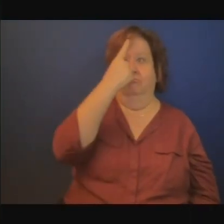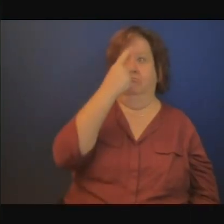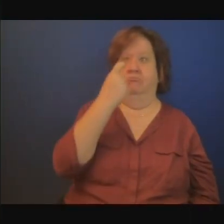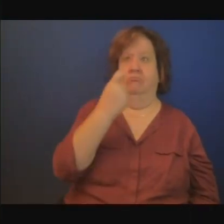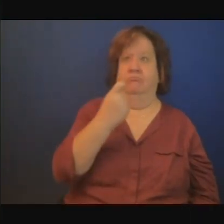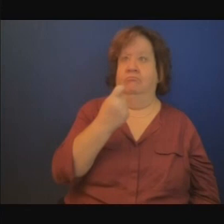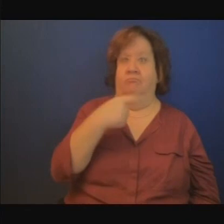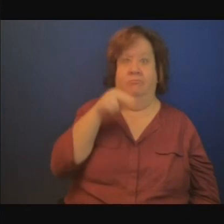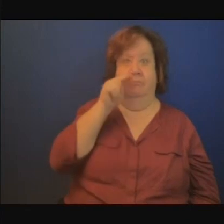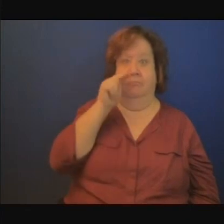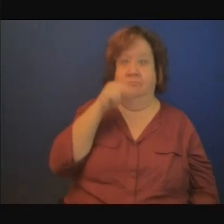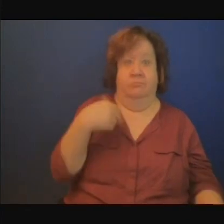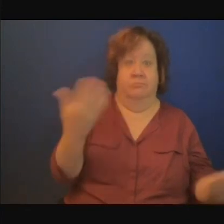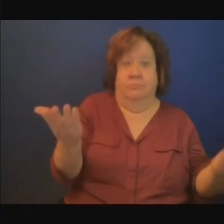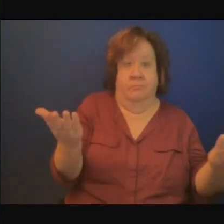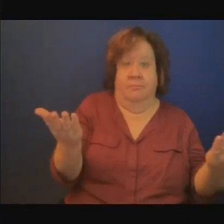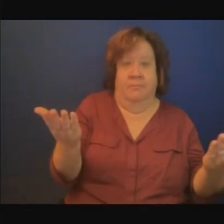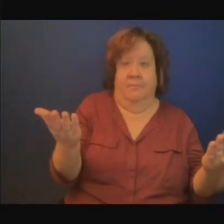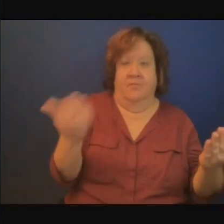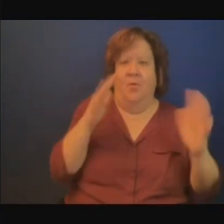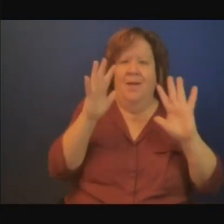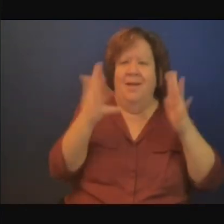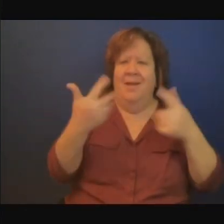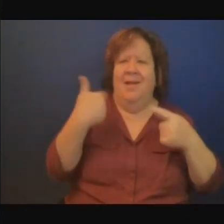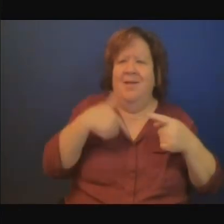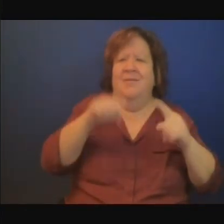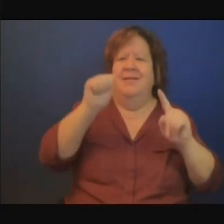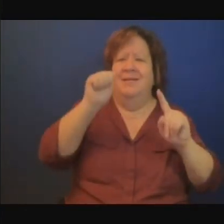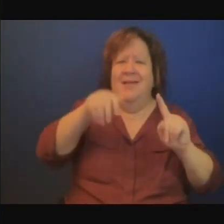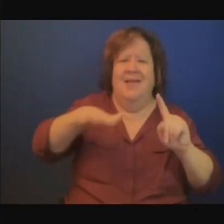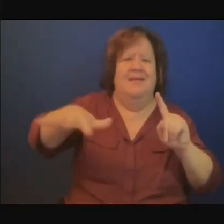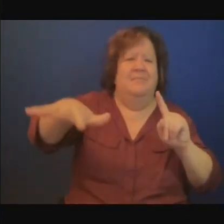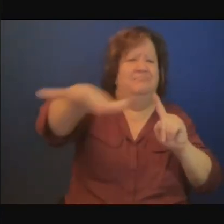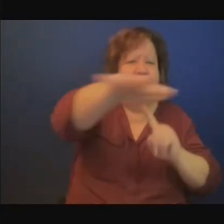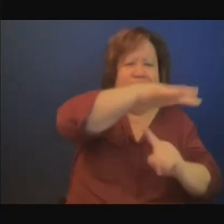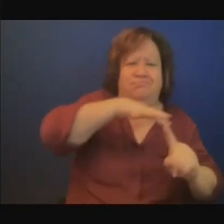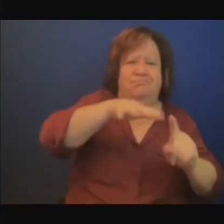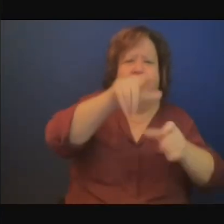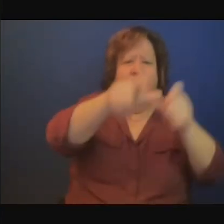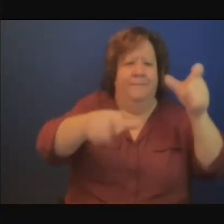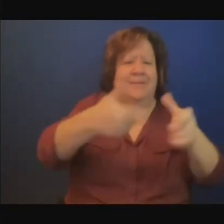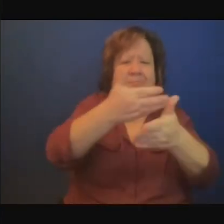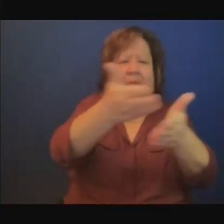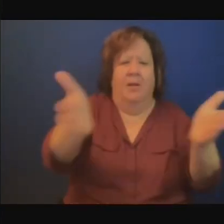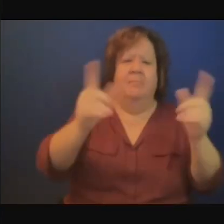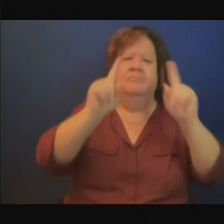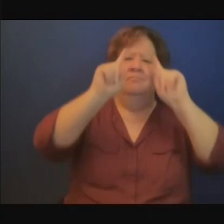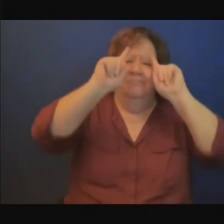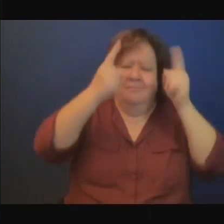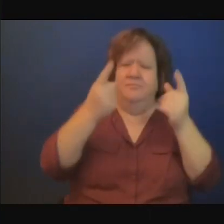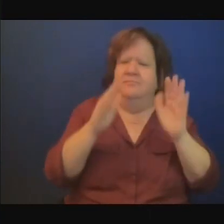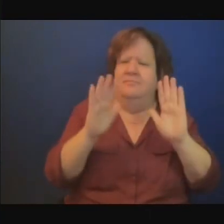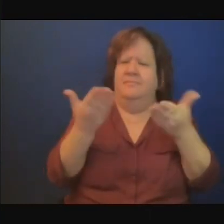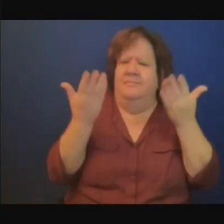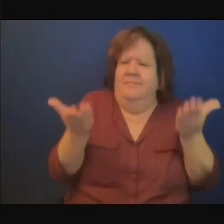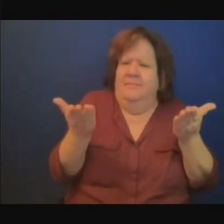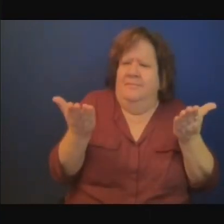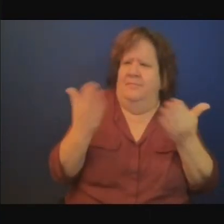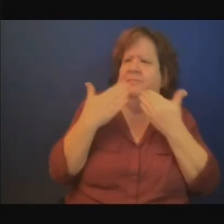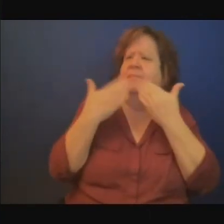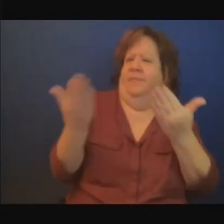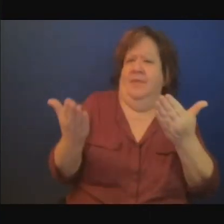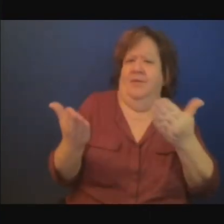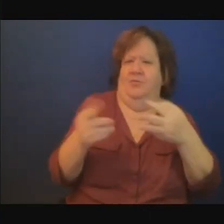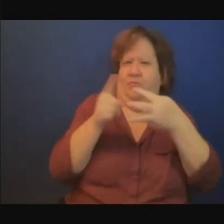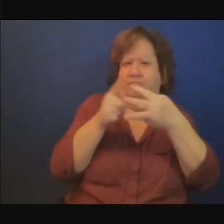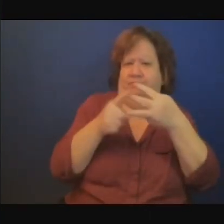Oui, excellente question, dit le modérateur. Moussa et Albert, je crois, seront en